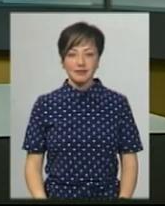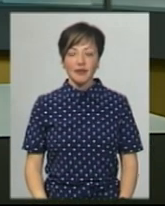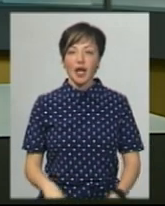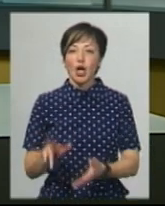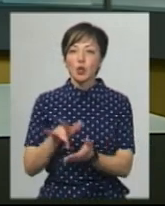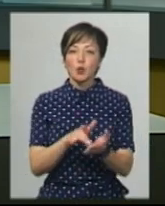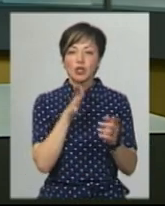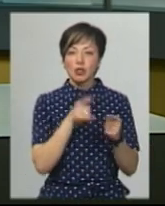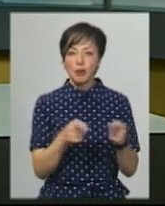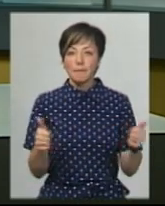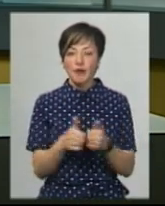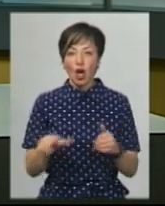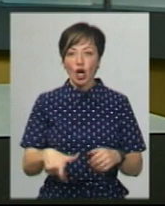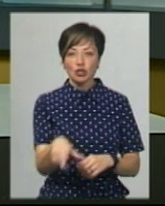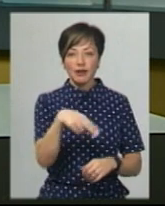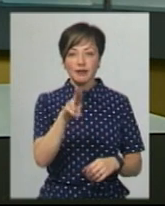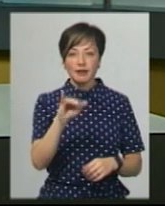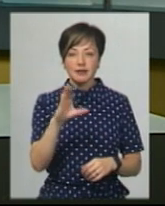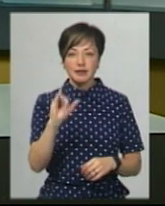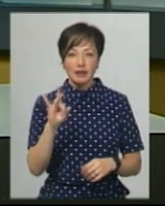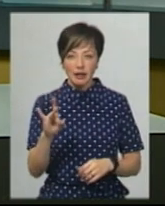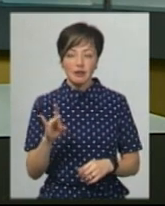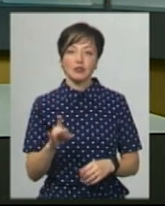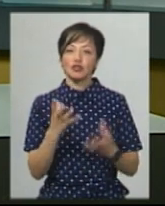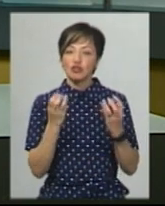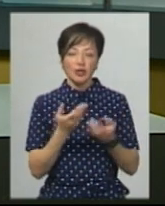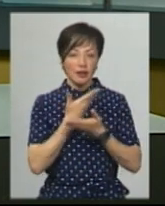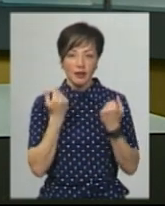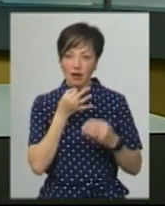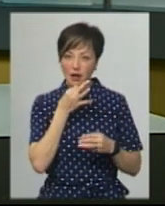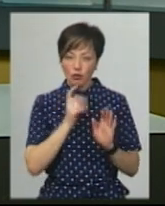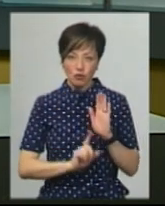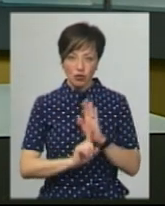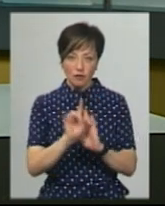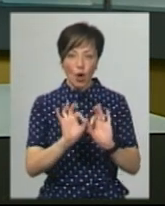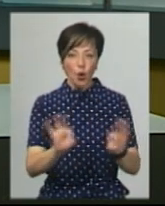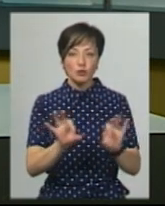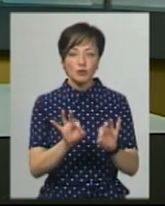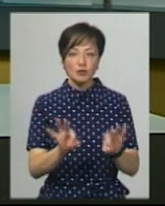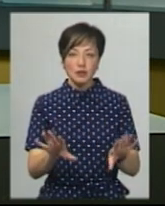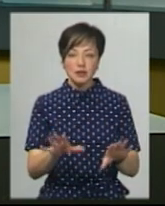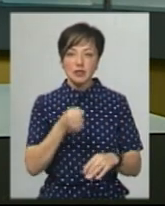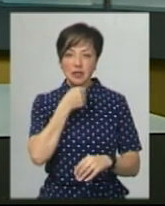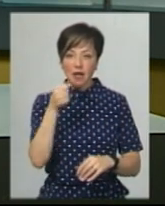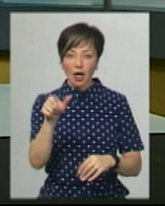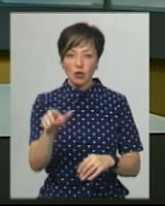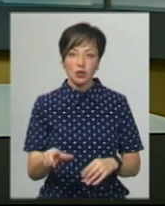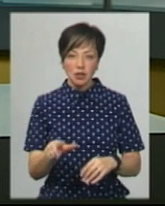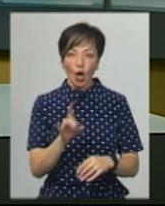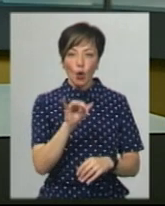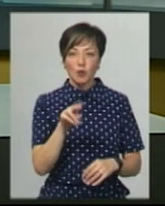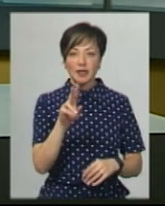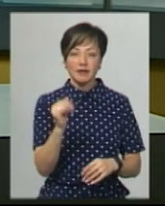Туристичний сезон біля річки Дністер, яка протікає на Хмельниччині, ще не розпочався. Про це Суспільному сказала староста Рудковецького